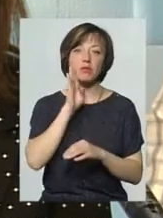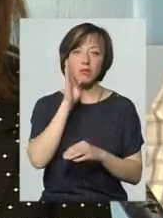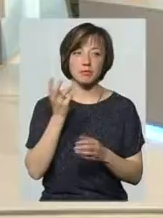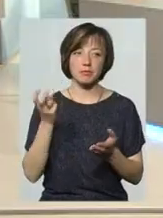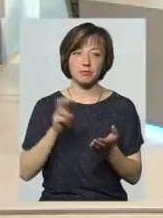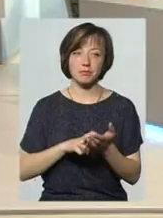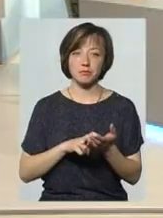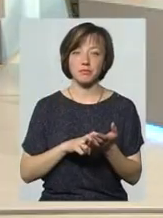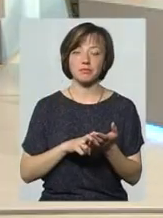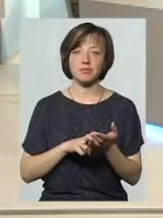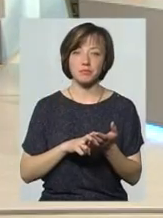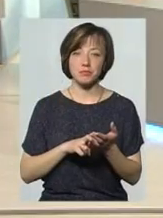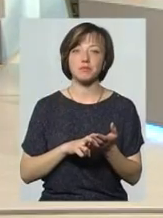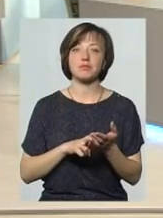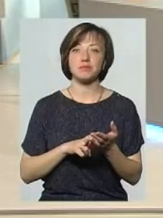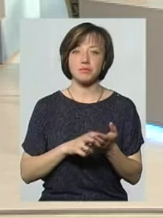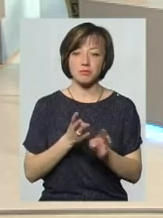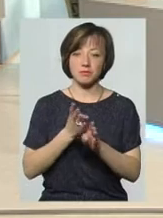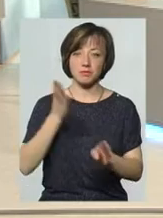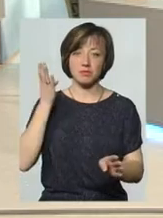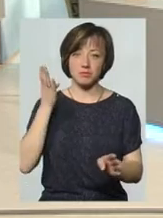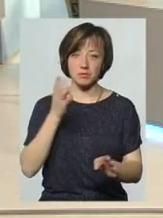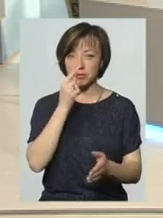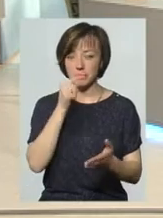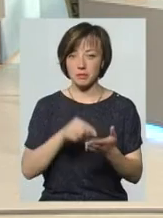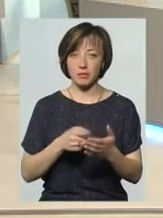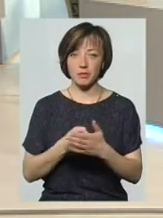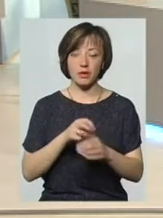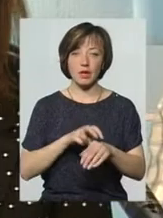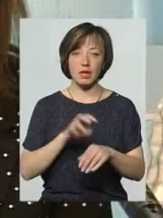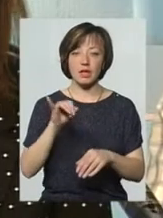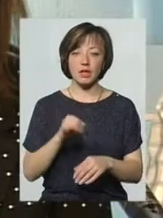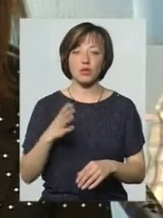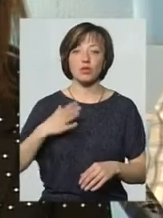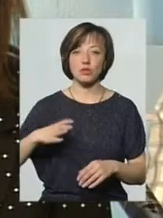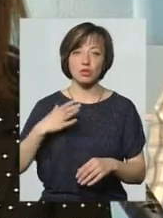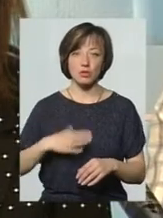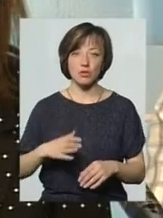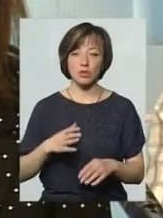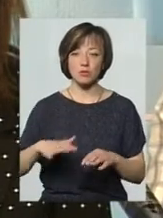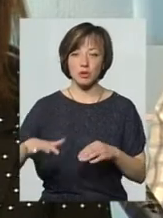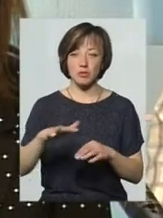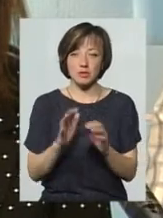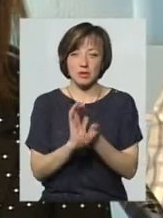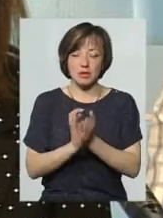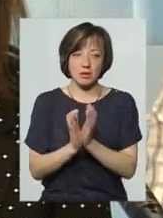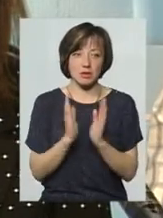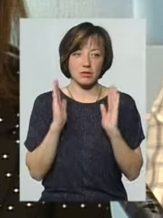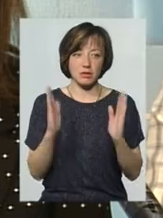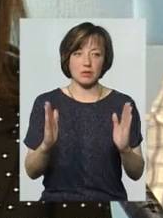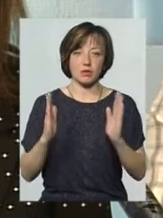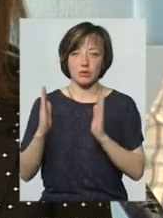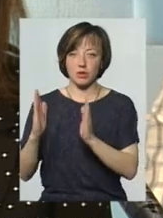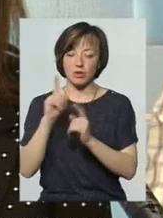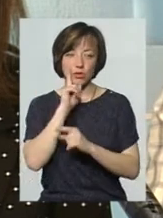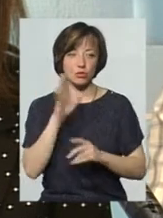знаємо ці всі проблеми, зарані ставати в чергу для того, щоб потрапити до лікаря і очікувати в тих приміщеннях, в тих вузьких коридорах не